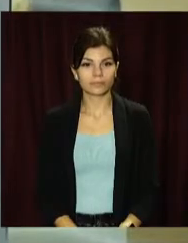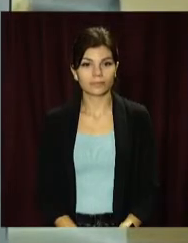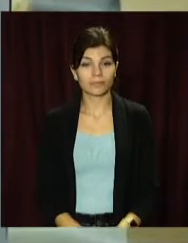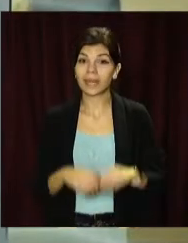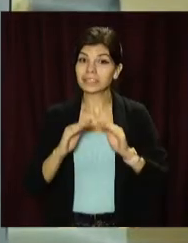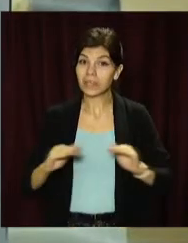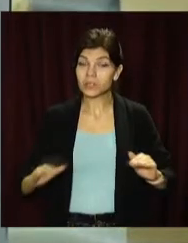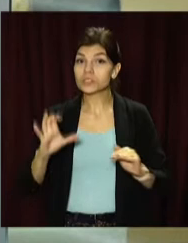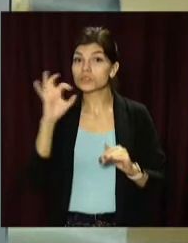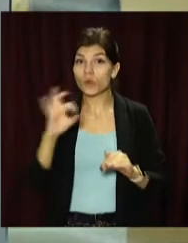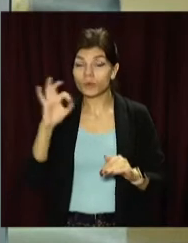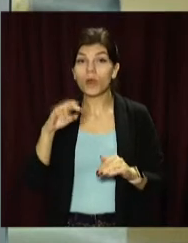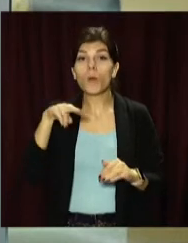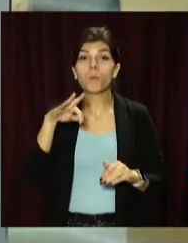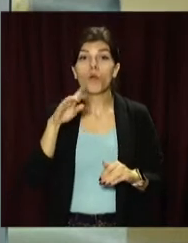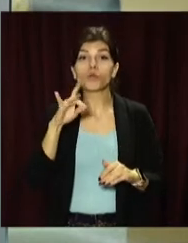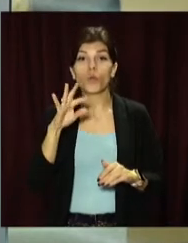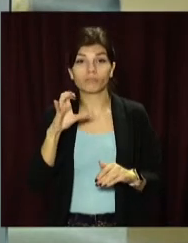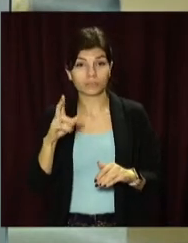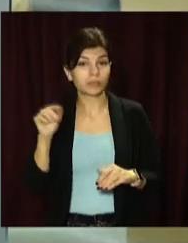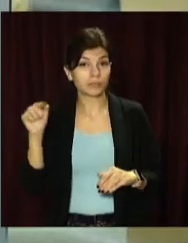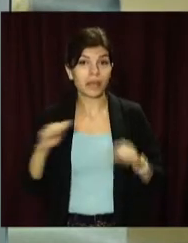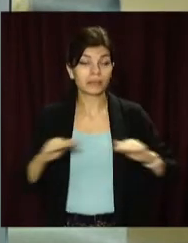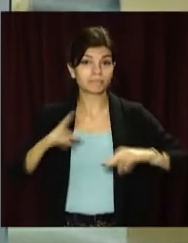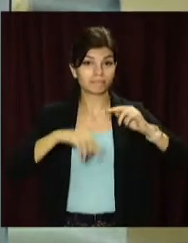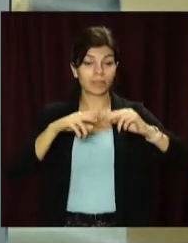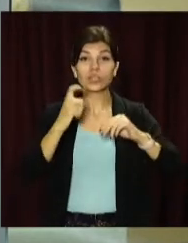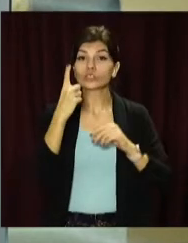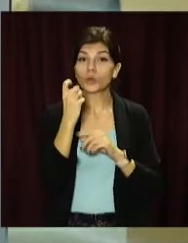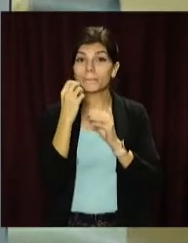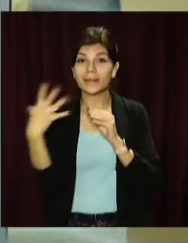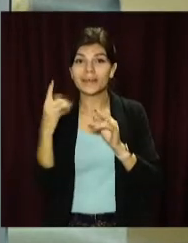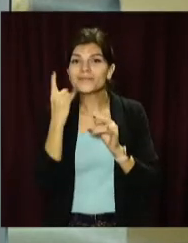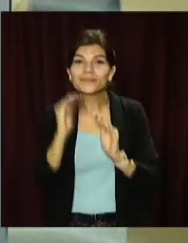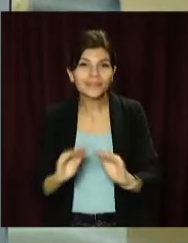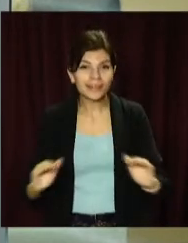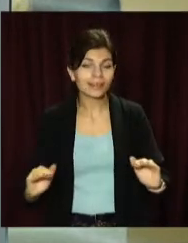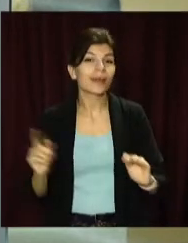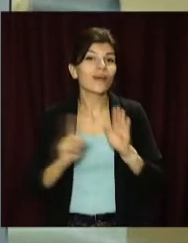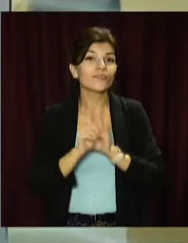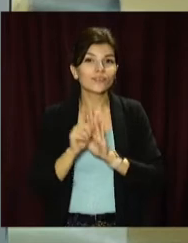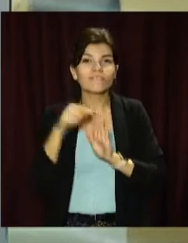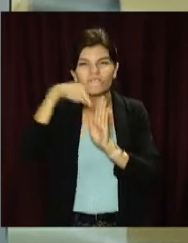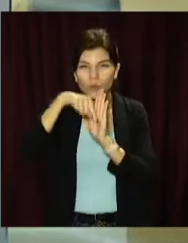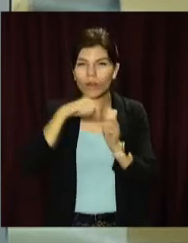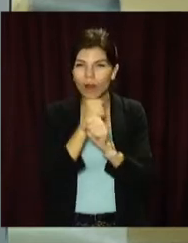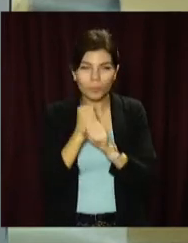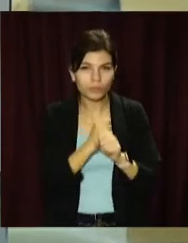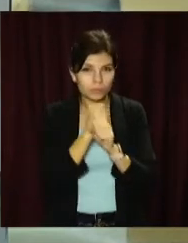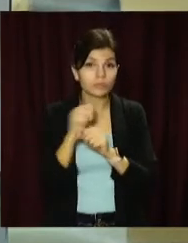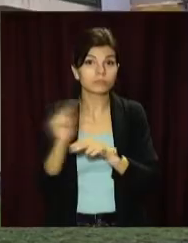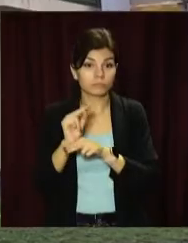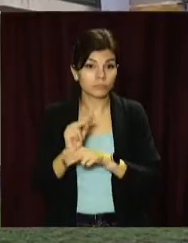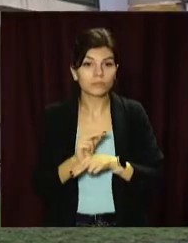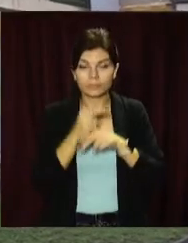Садочок з нуля. У Покрові завершують будівництво дитсадка на 115 малюків. На фініші – внутрішні роботи. Там